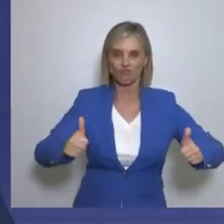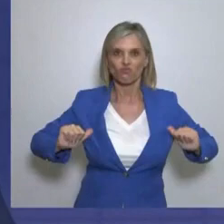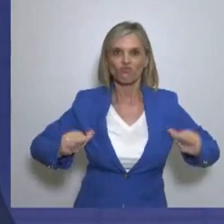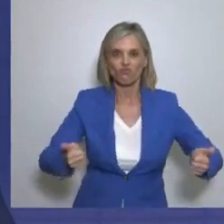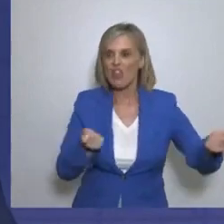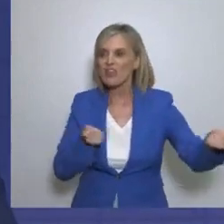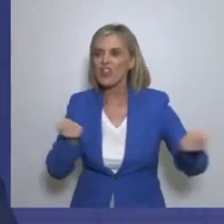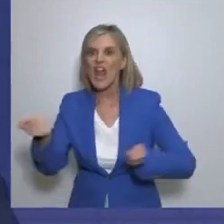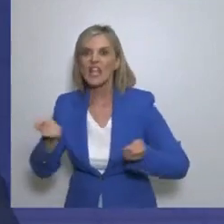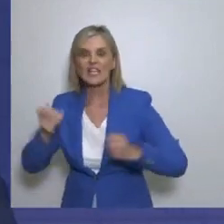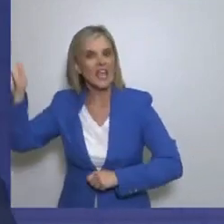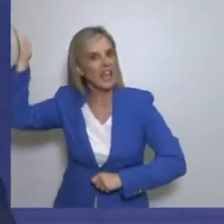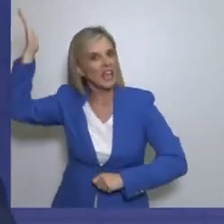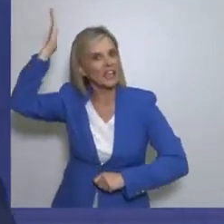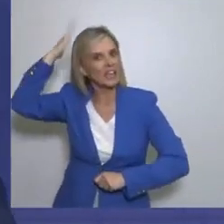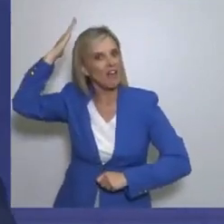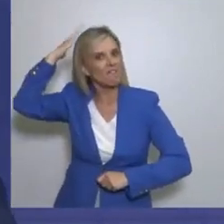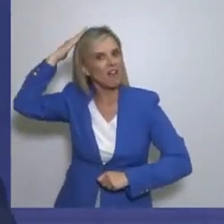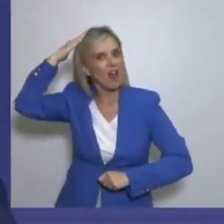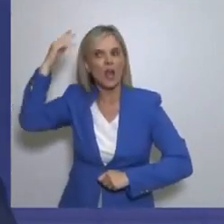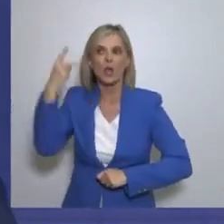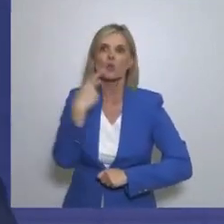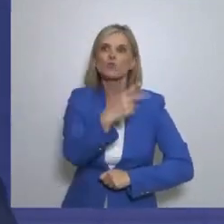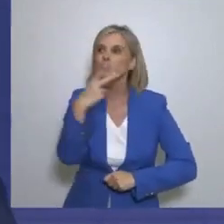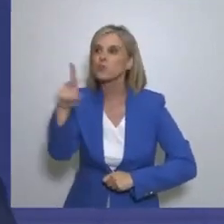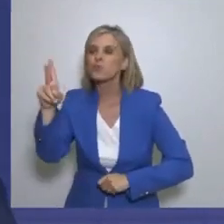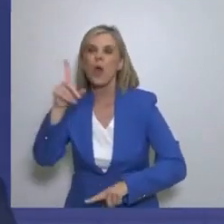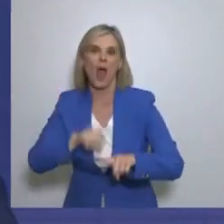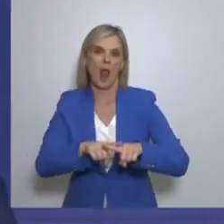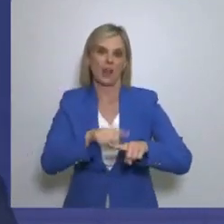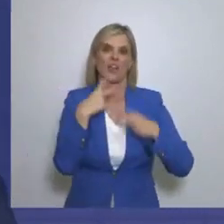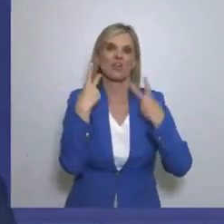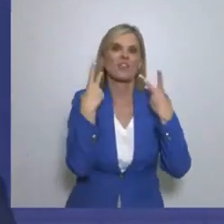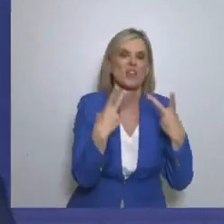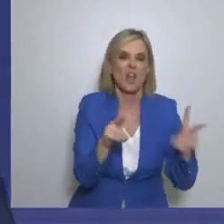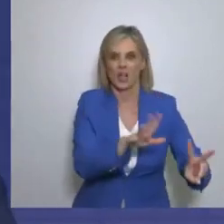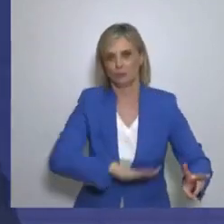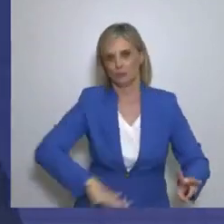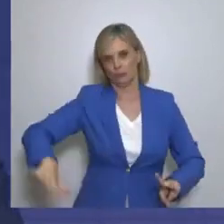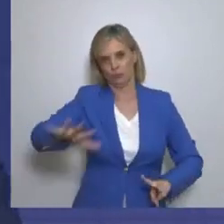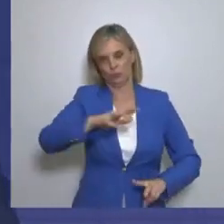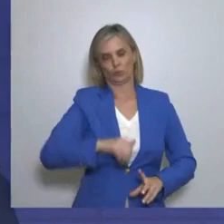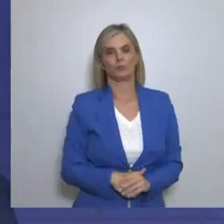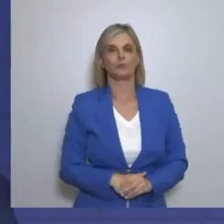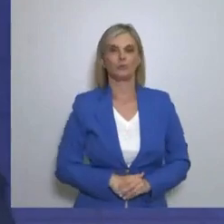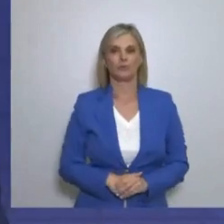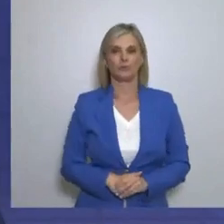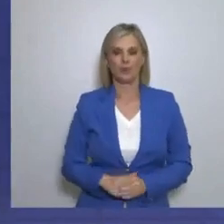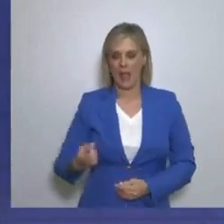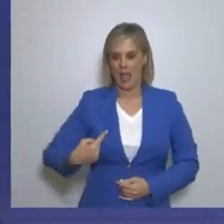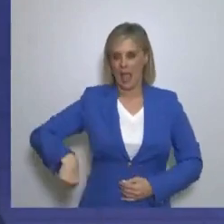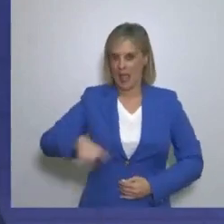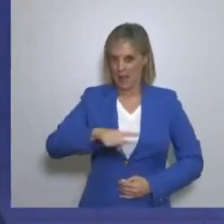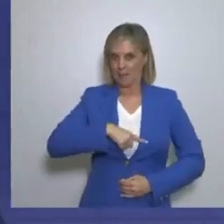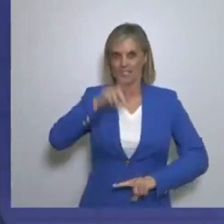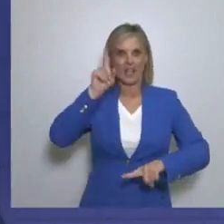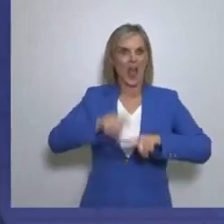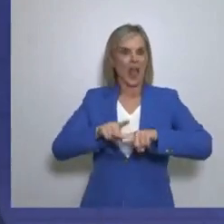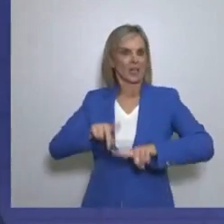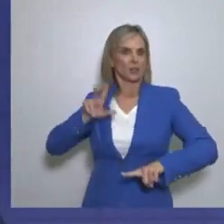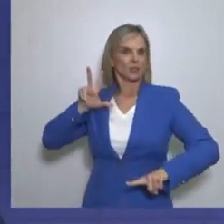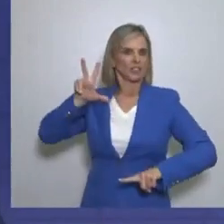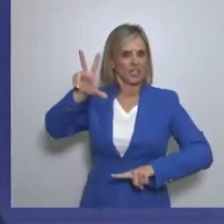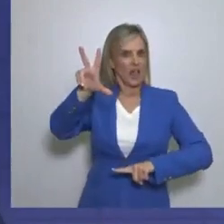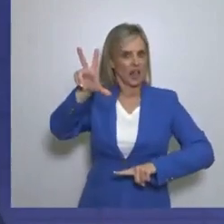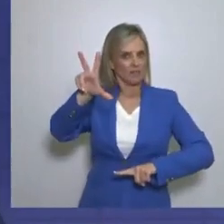οποία είναι των Ελλήνων Είναι αλήθεια ότι με την Ελλήνω Συνέλευση στην διακυβέρνηση Πραγματικά θα μπούμε σε